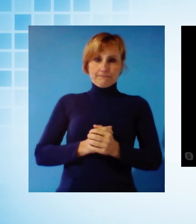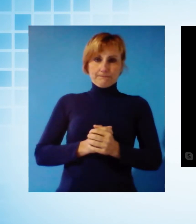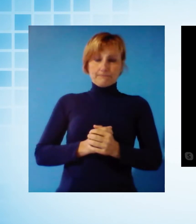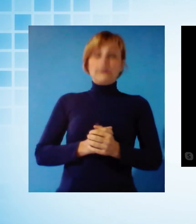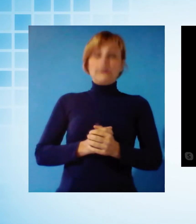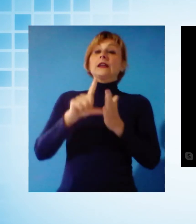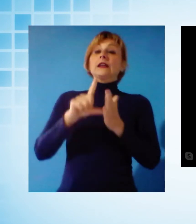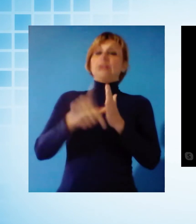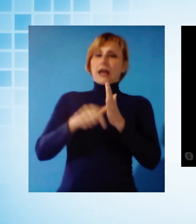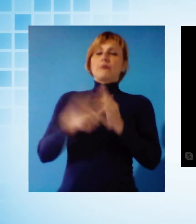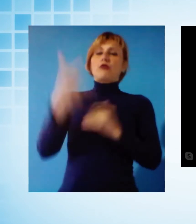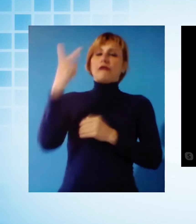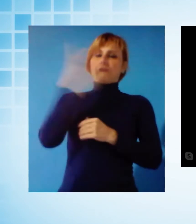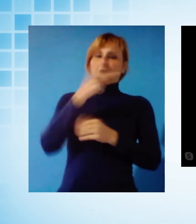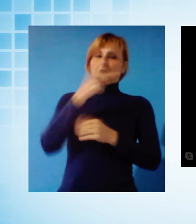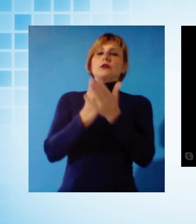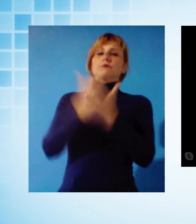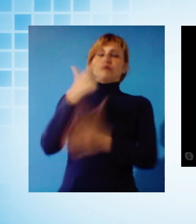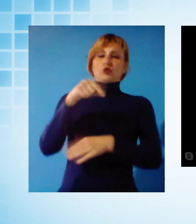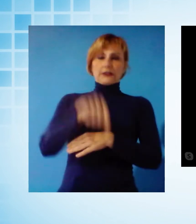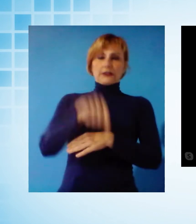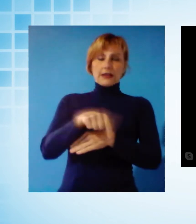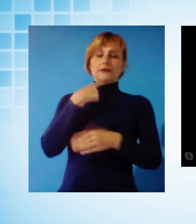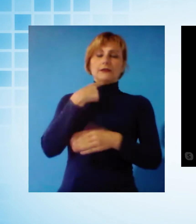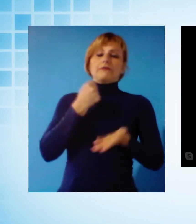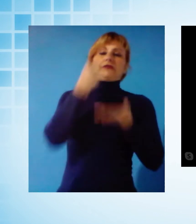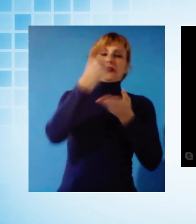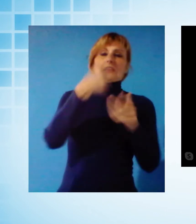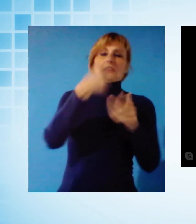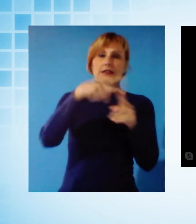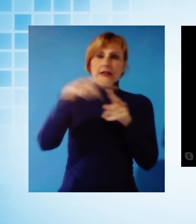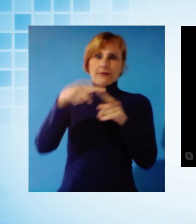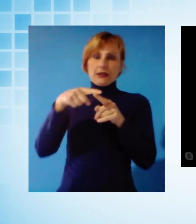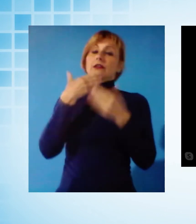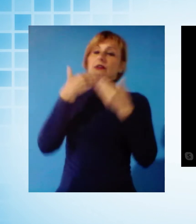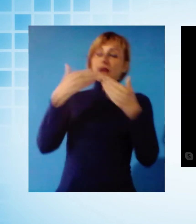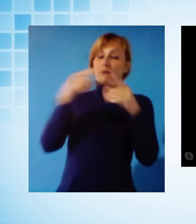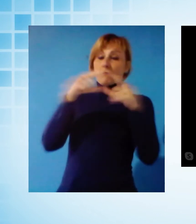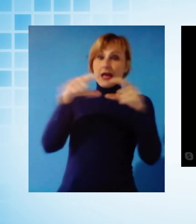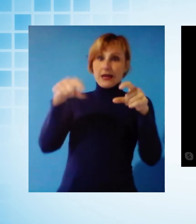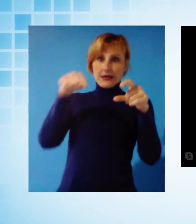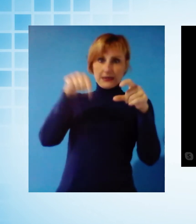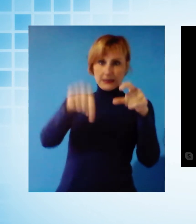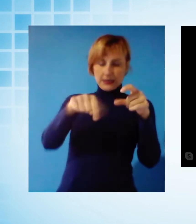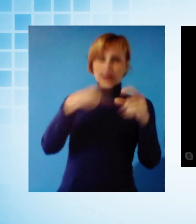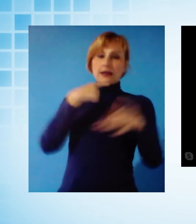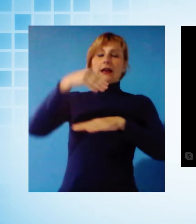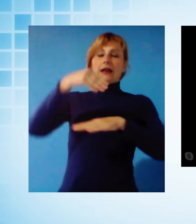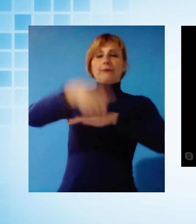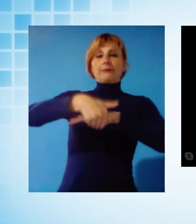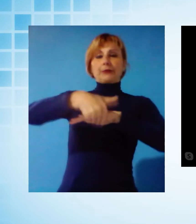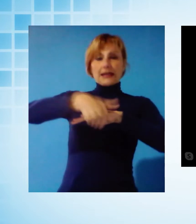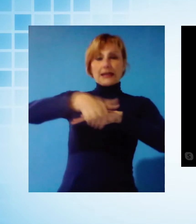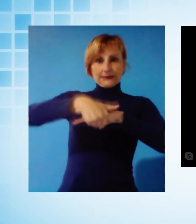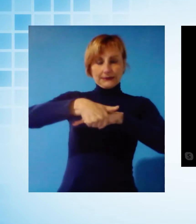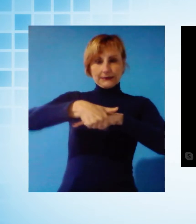tempo nel senso nell'erogazione dei finanziamenti da parte delle banche, di questi prestiti da parte delle banche. È